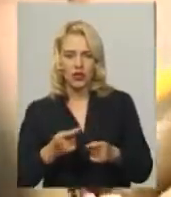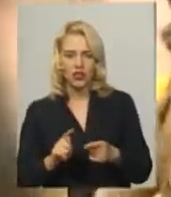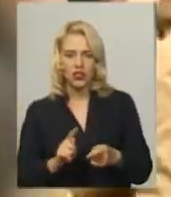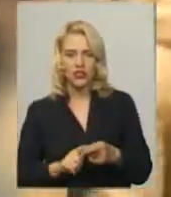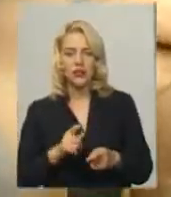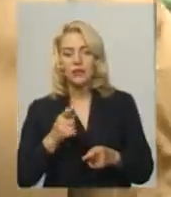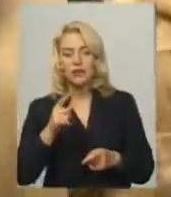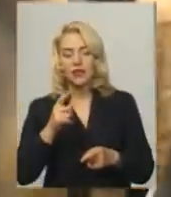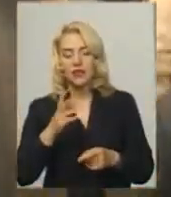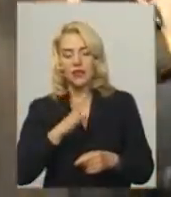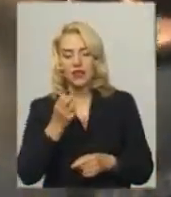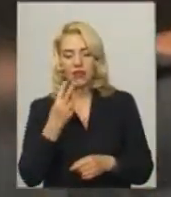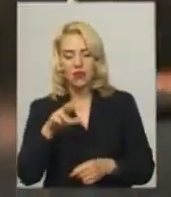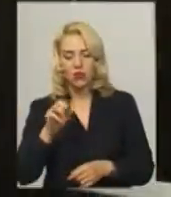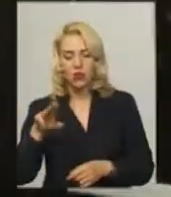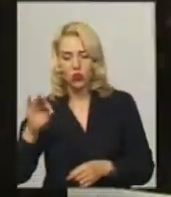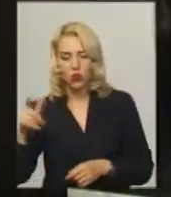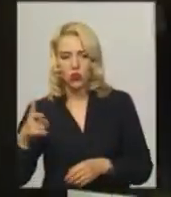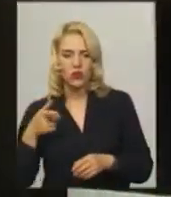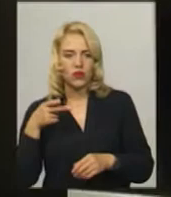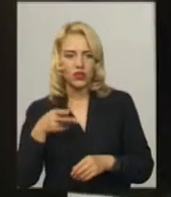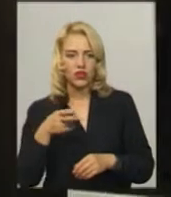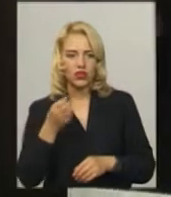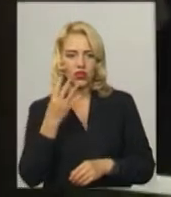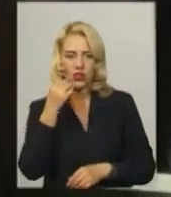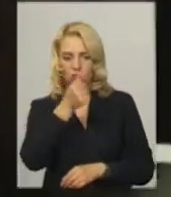лютого 2014 року у Хмельницькому.